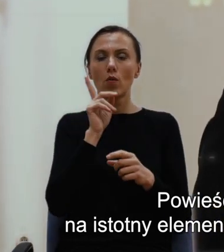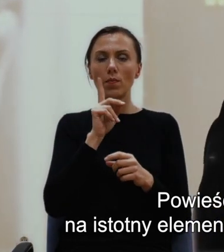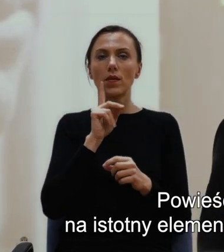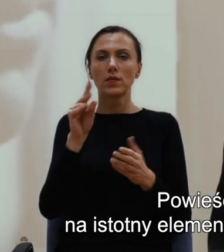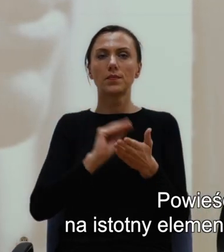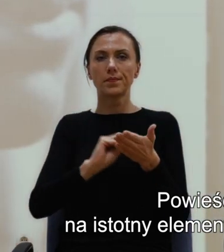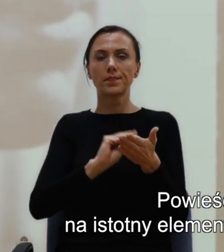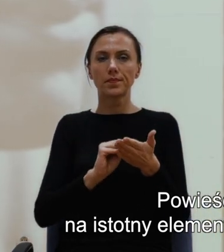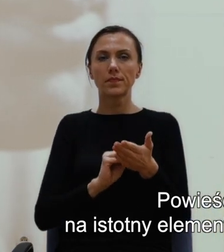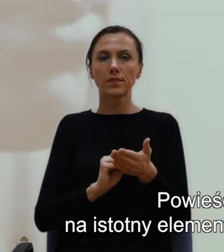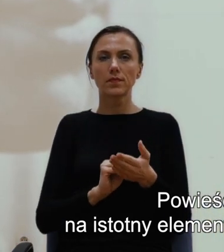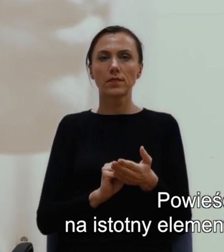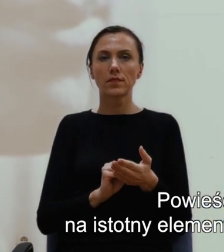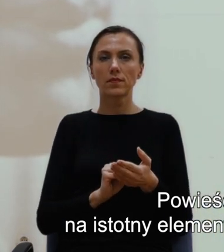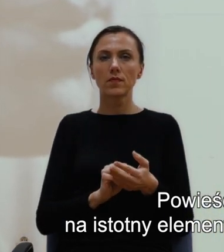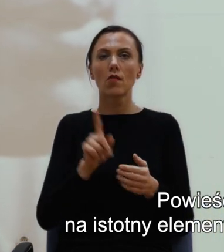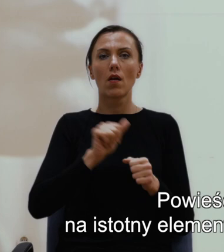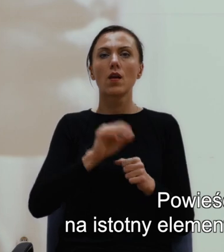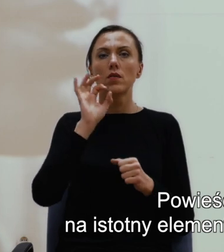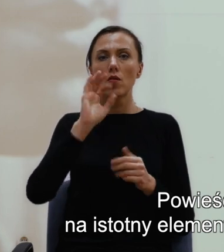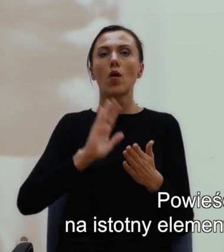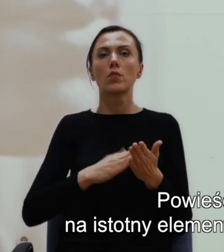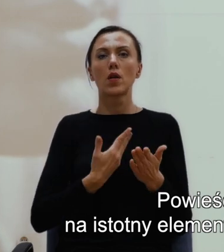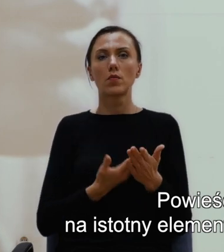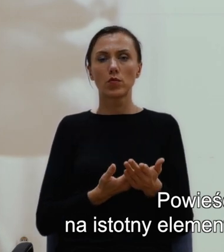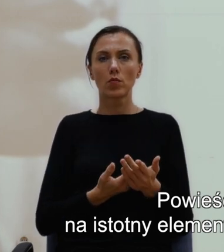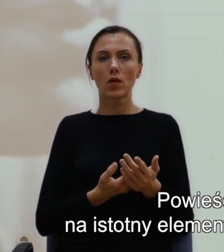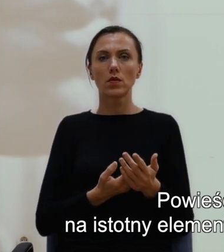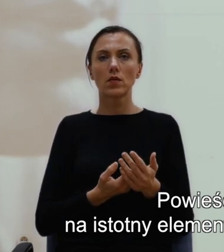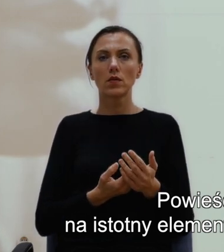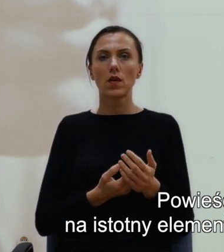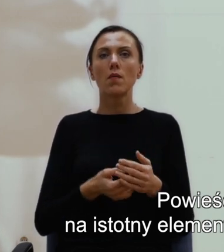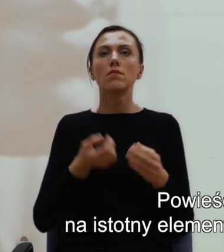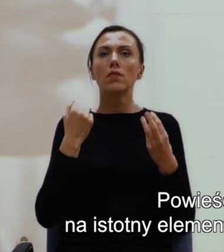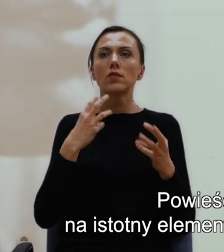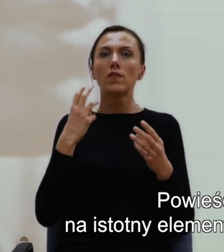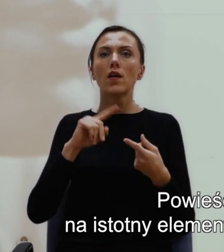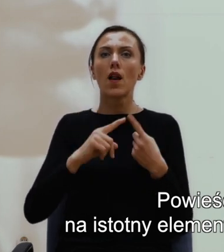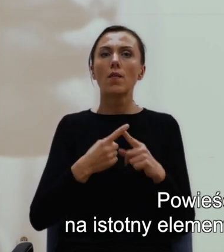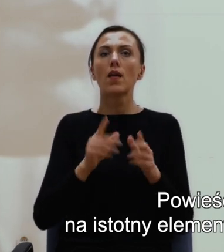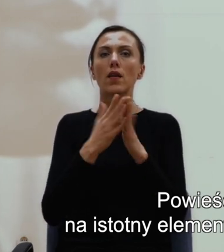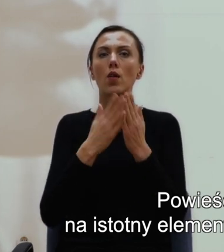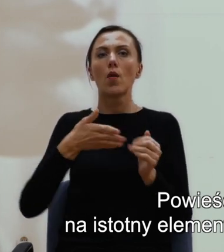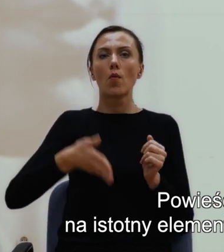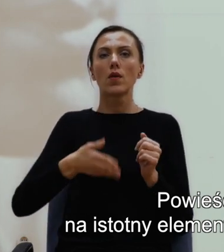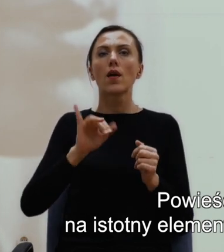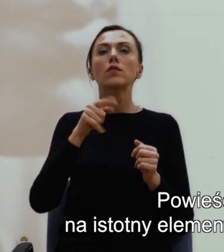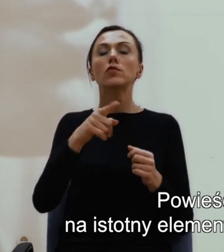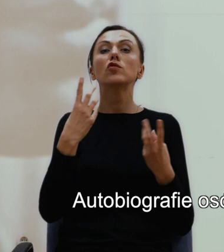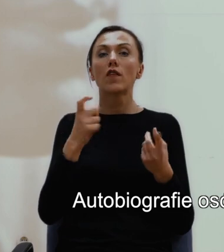dobrym przykładem na istotny element literatury południowej, jakim są autobiografie.